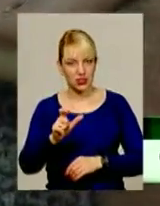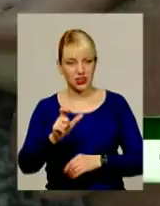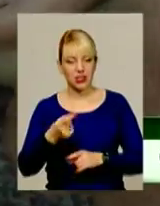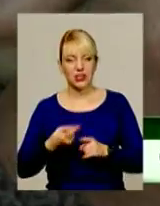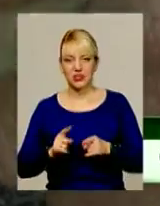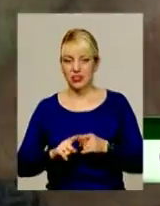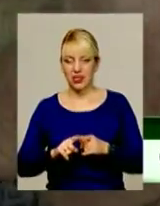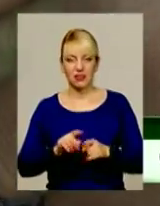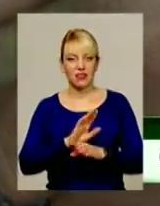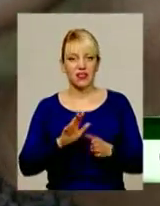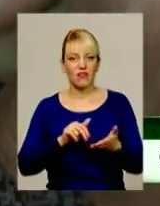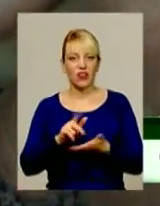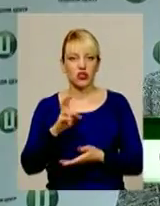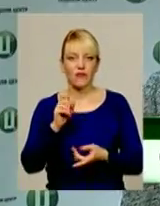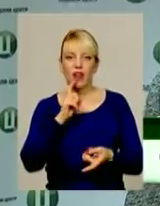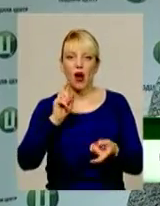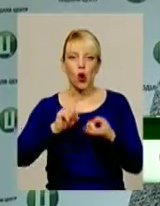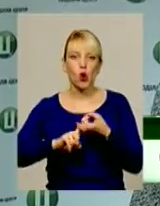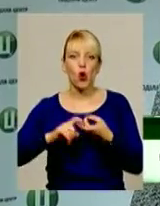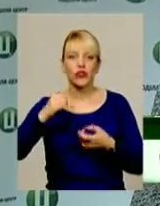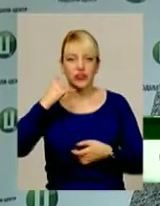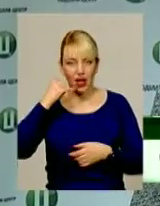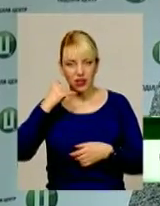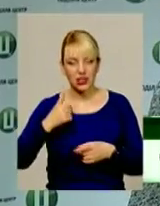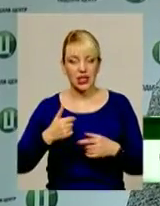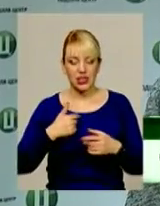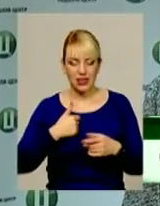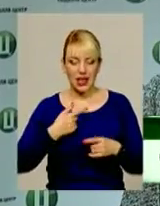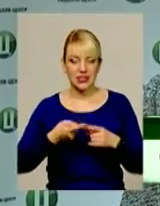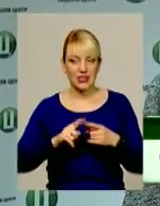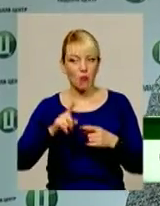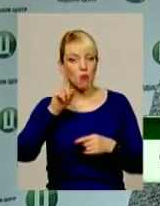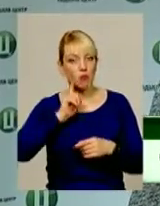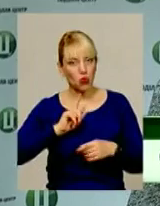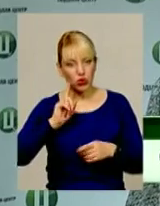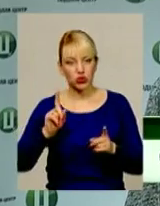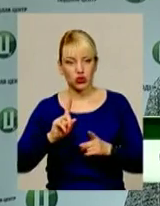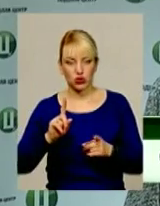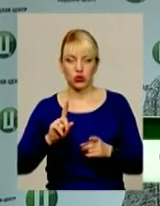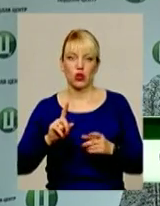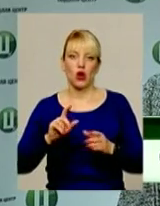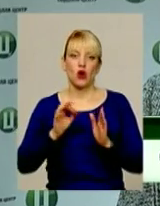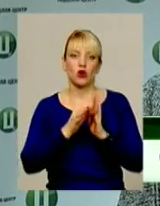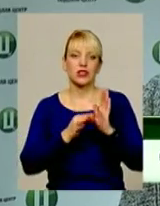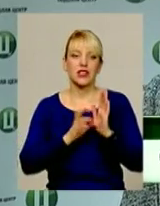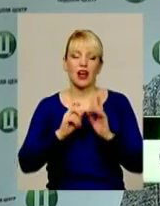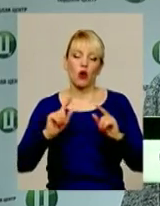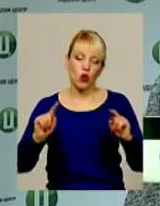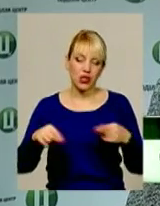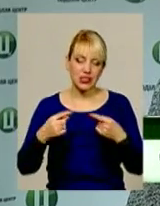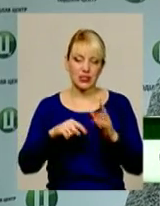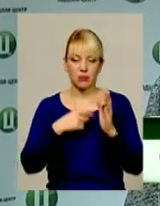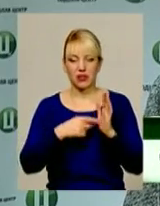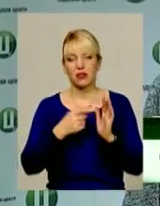не вийшов навіть на контакт. Поки що я це розцінюю як організаційне питання, якісь такі